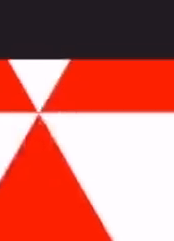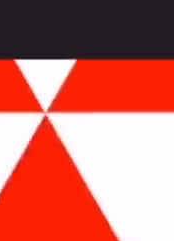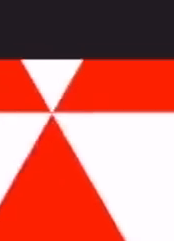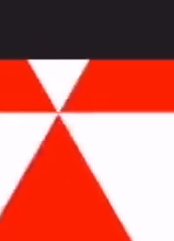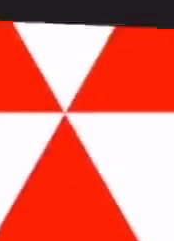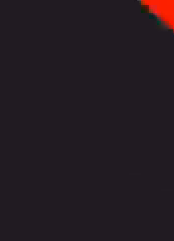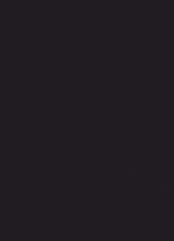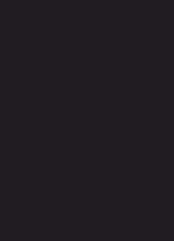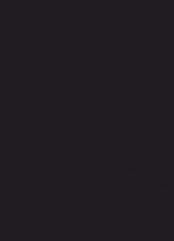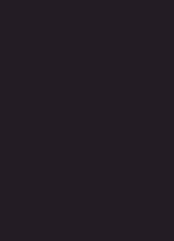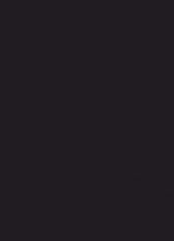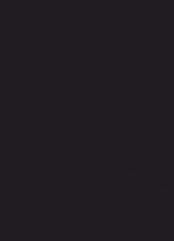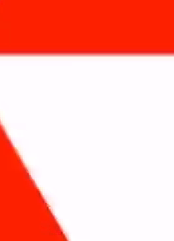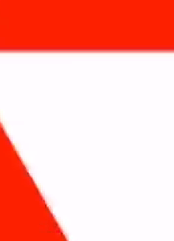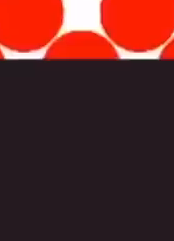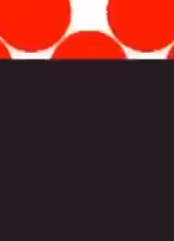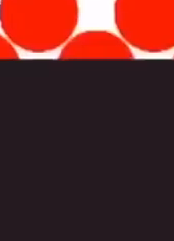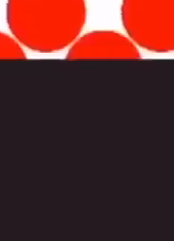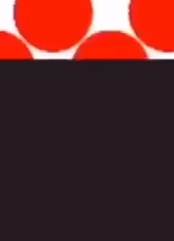We're going to take on the world.